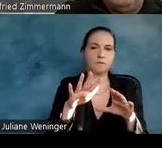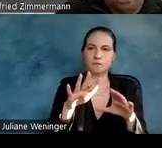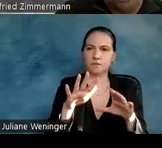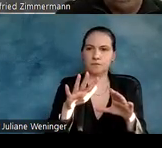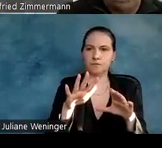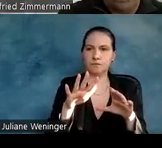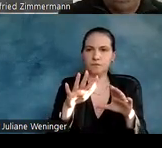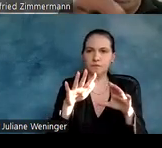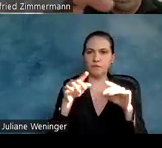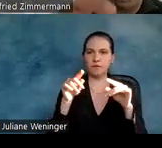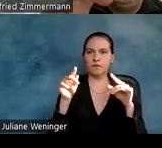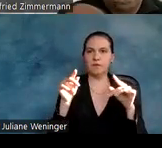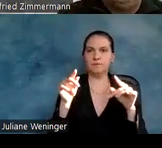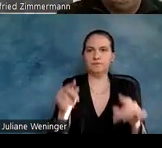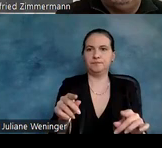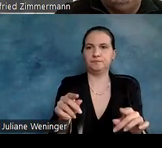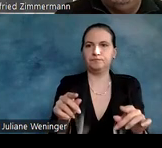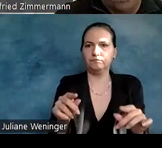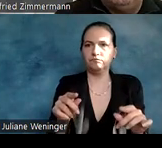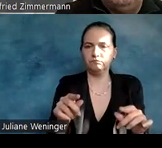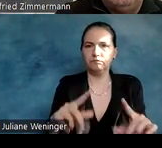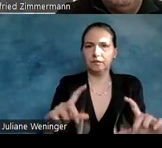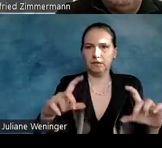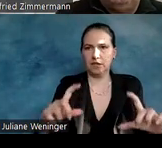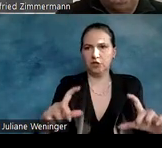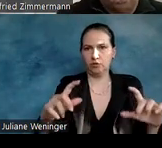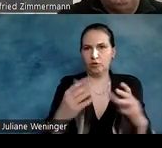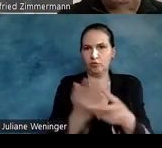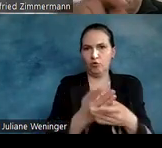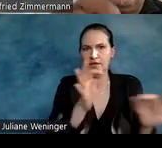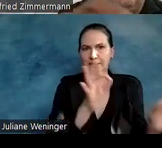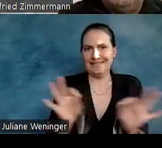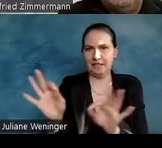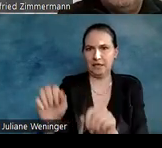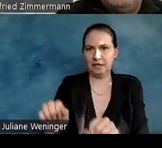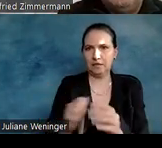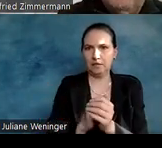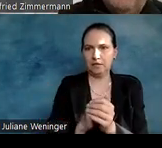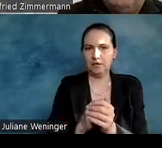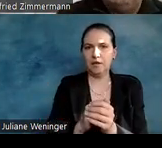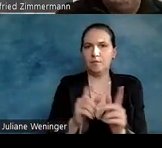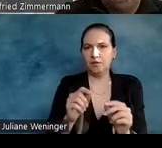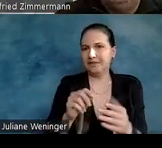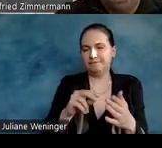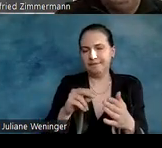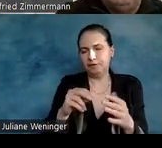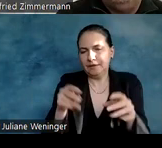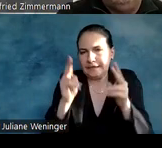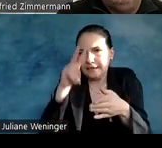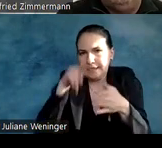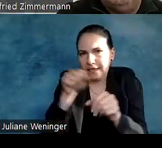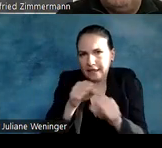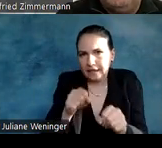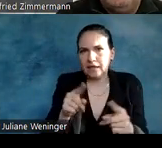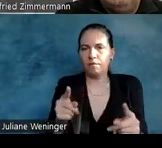ziehen soll, ein Screenshot von dem Dokument. Also man sieht, es ist nicht leserlich, aber man sieht schon ein